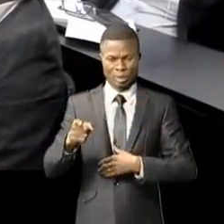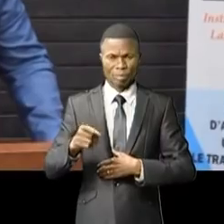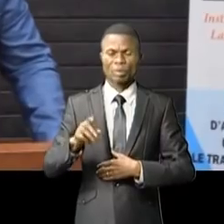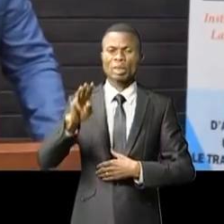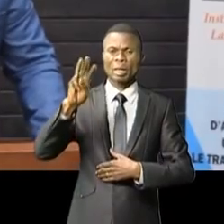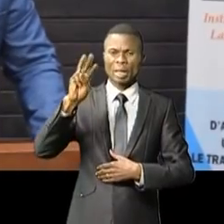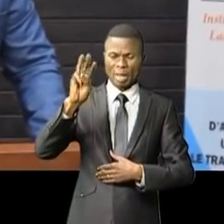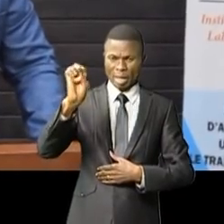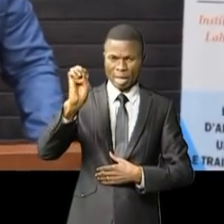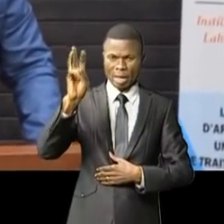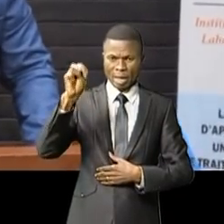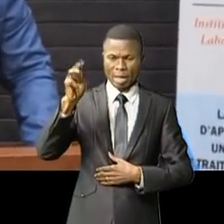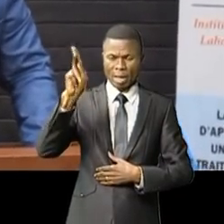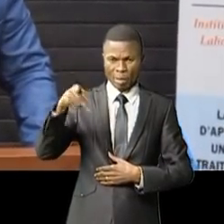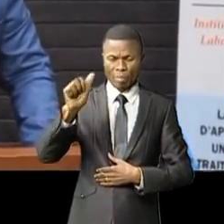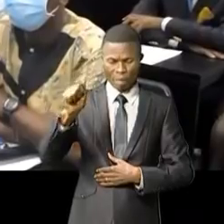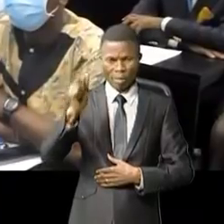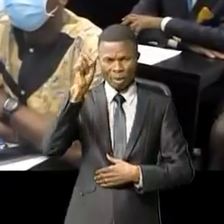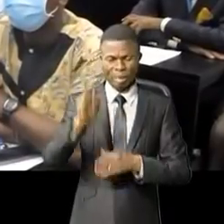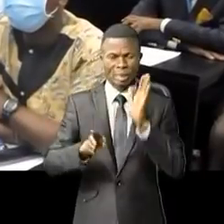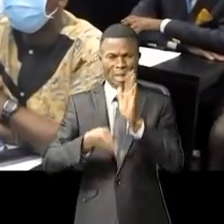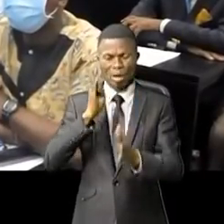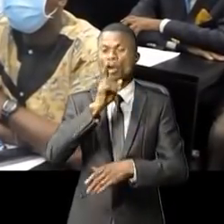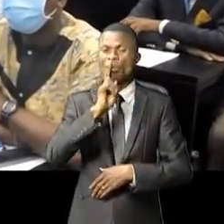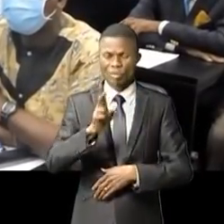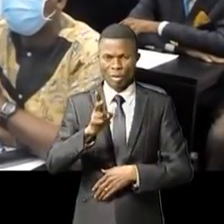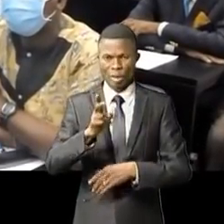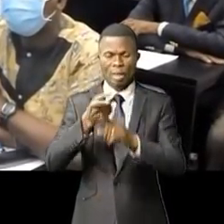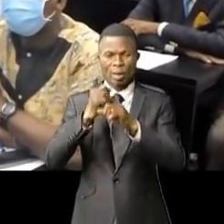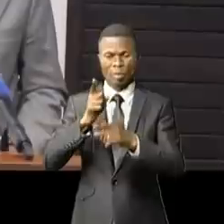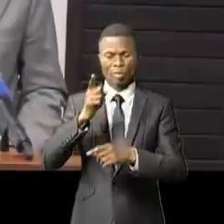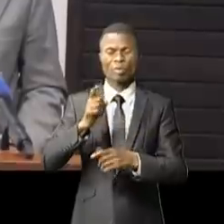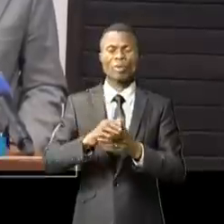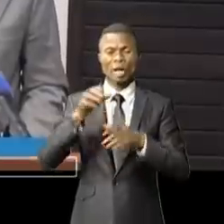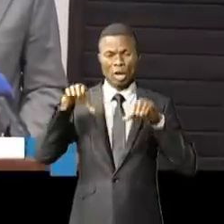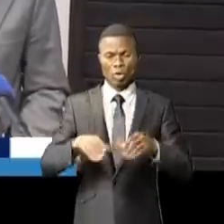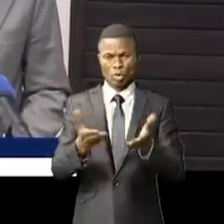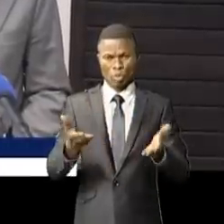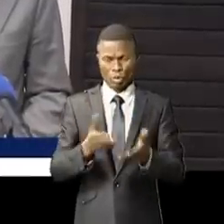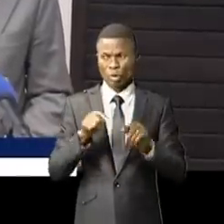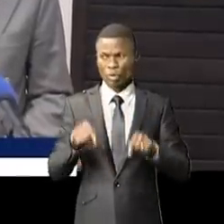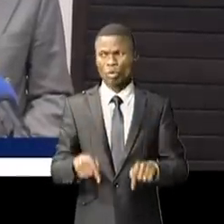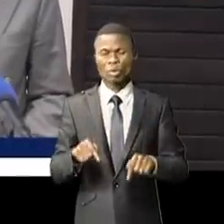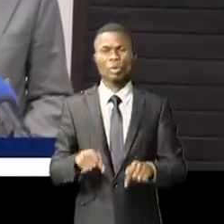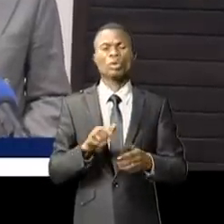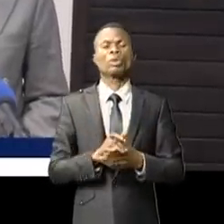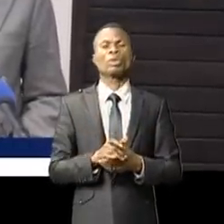114 est un rêve devenu une réalité, sinon l'histoire d'une vie. Aujourd'hui,